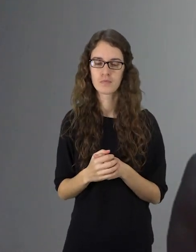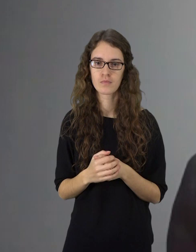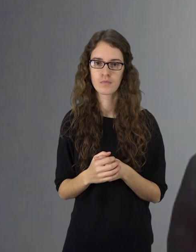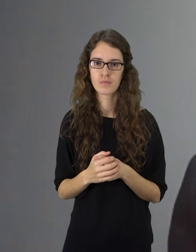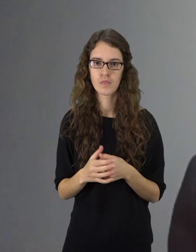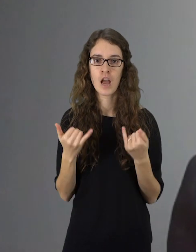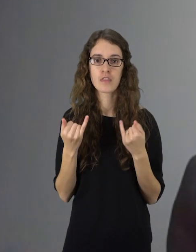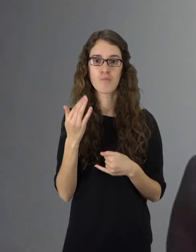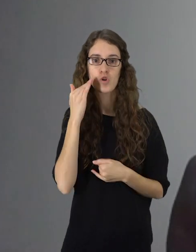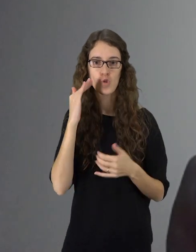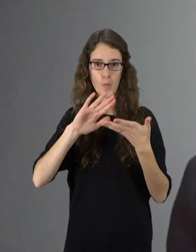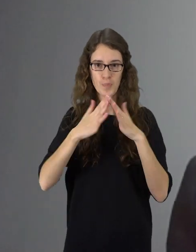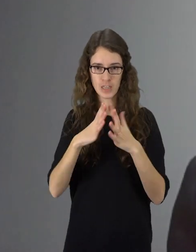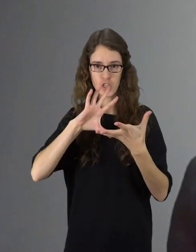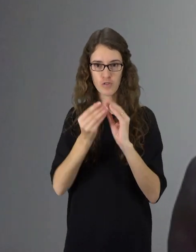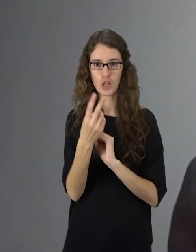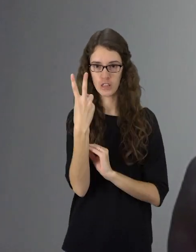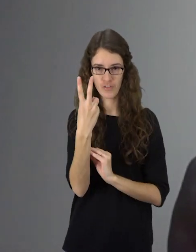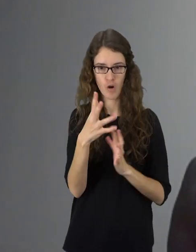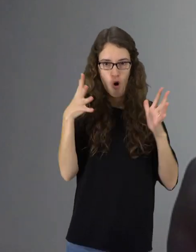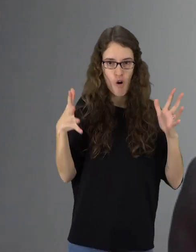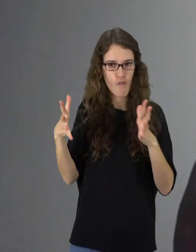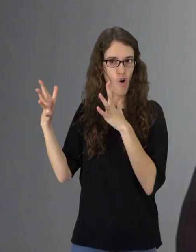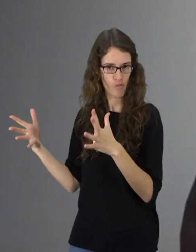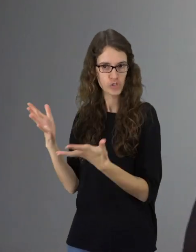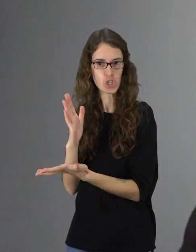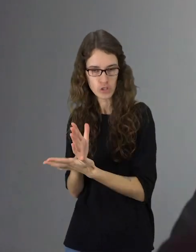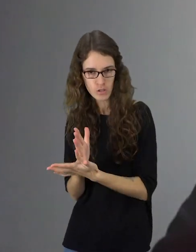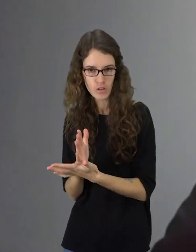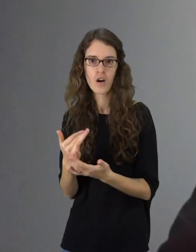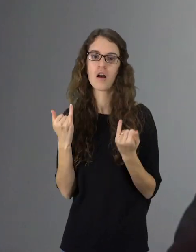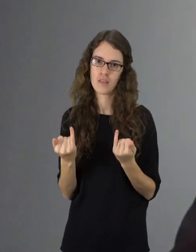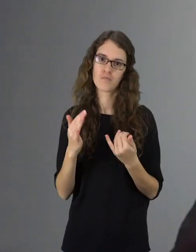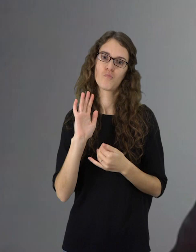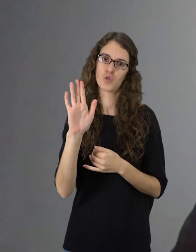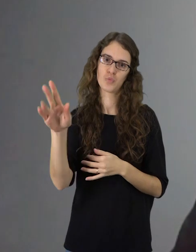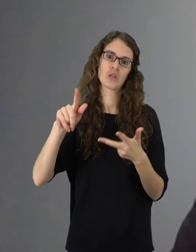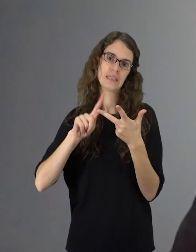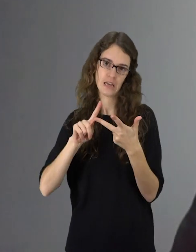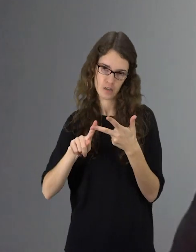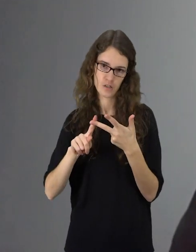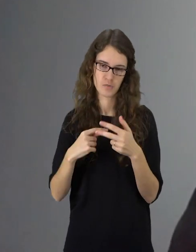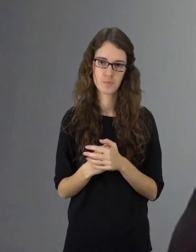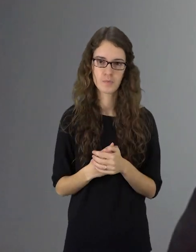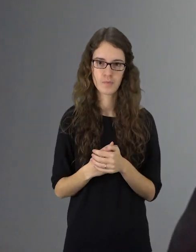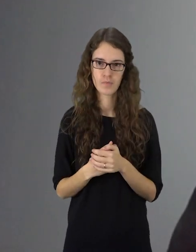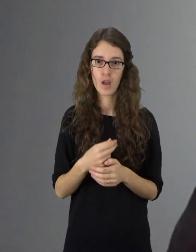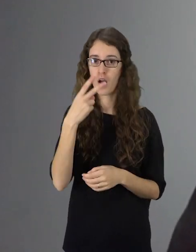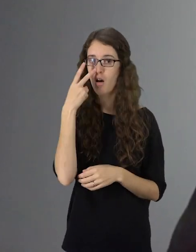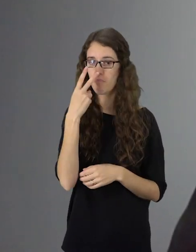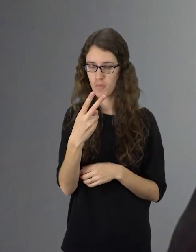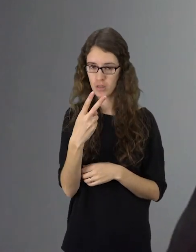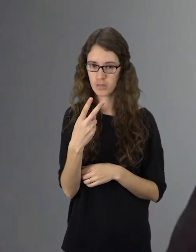Šiuo metu Šiauliai tokias dvi eikštelės turi, tai būtų trečia. Ir va rezultatai ir duomenis, kurius aš turiu po ranką, rodo, kad